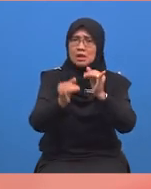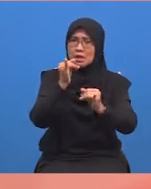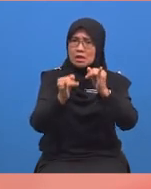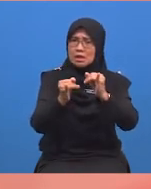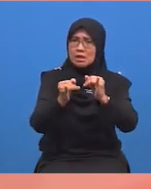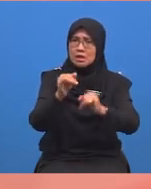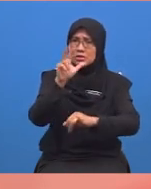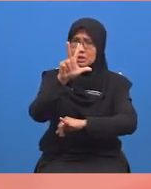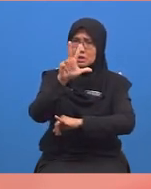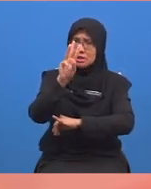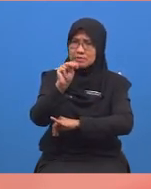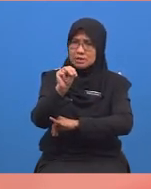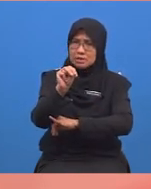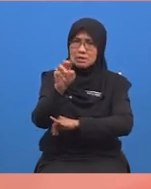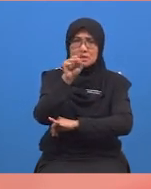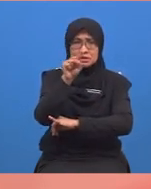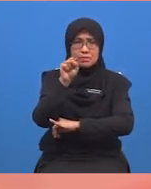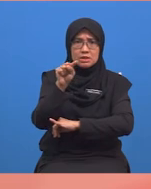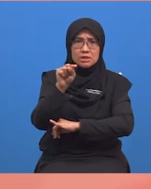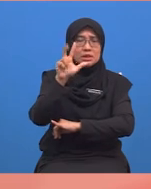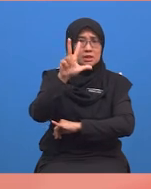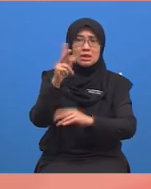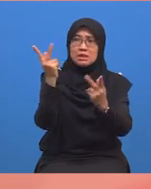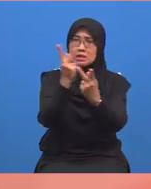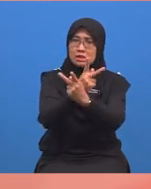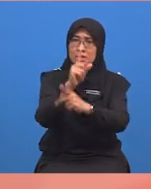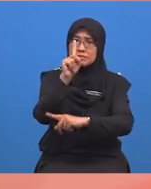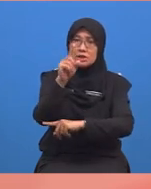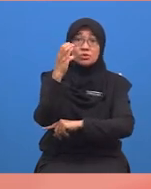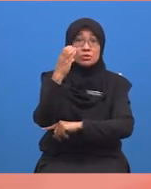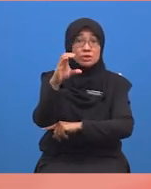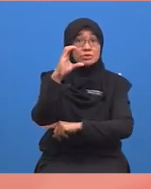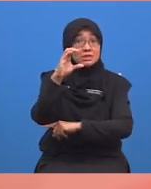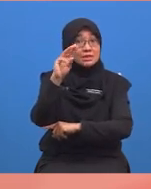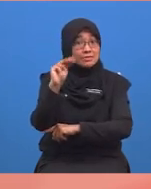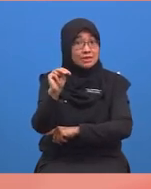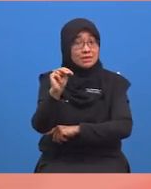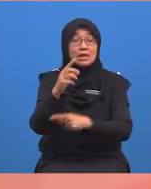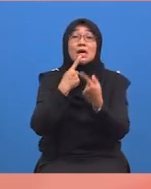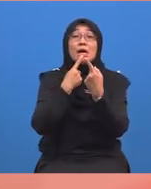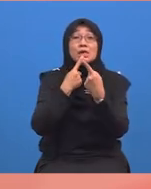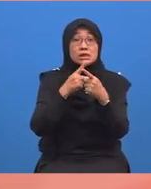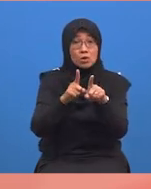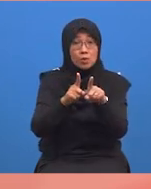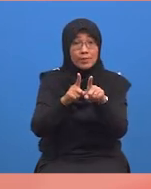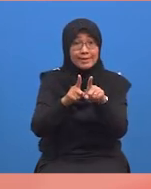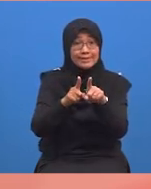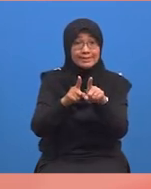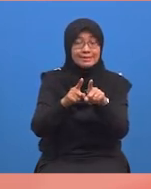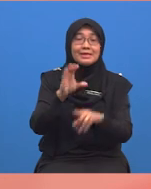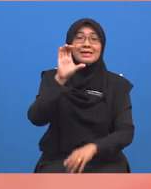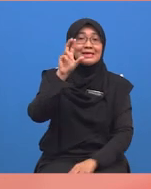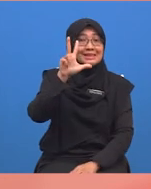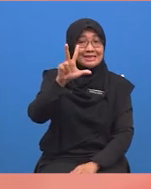bersamaan dengan tiga darab seratus sentimeter. Dan jawapannya ialah tiga